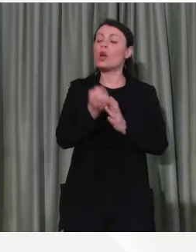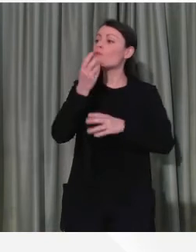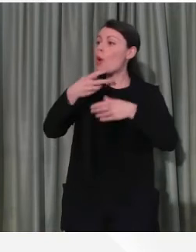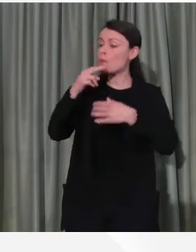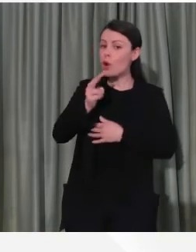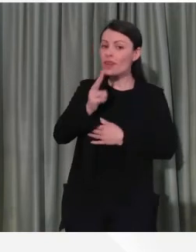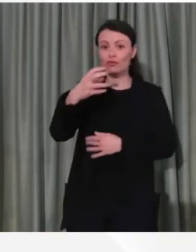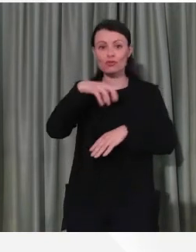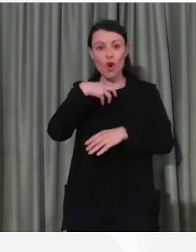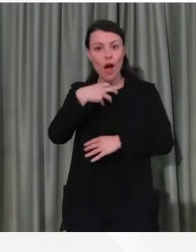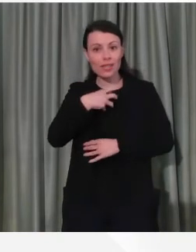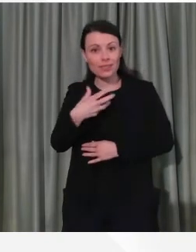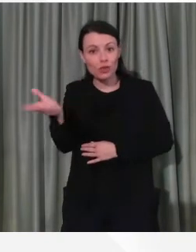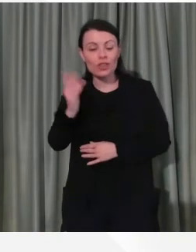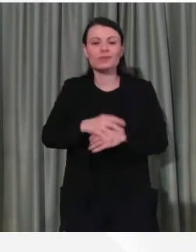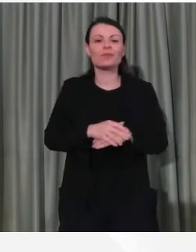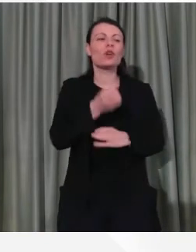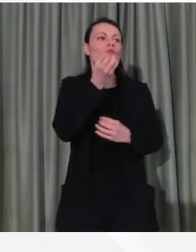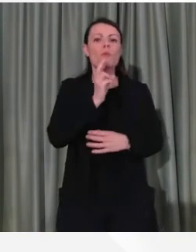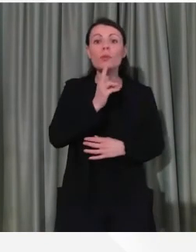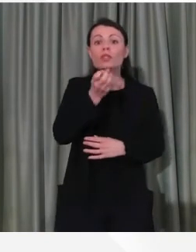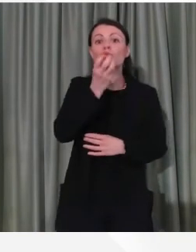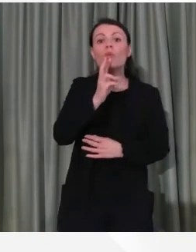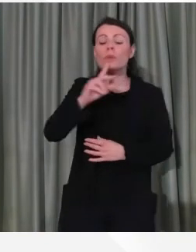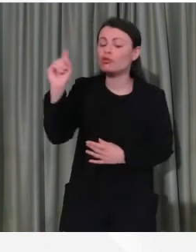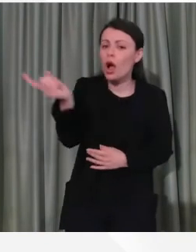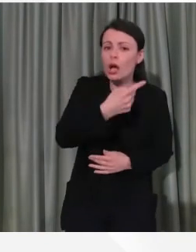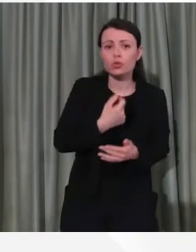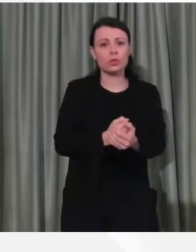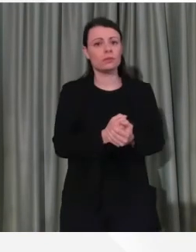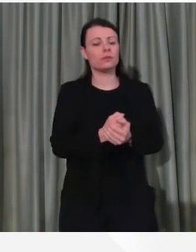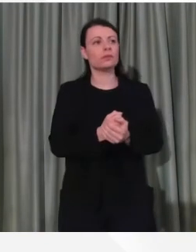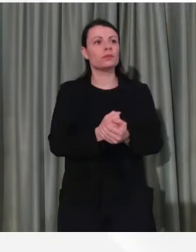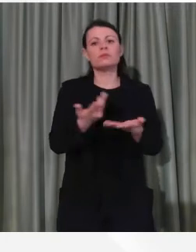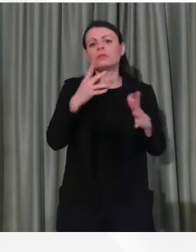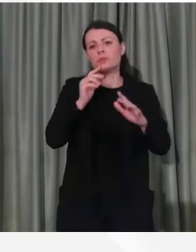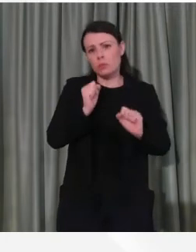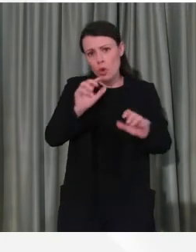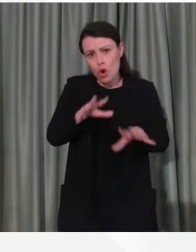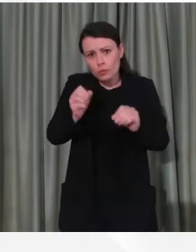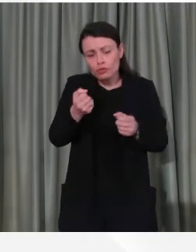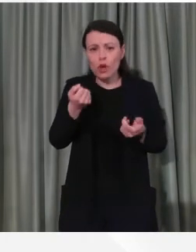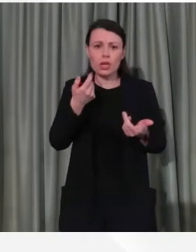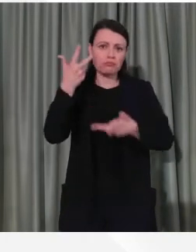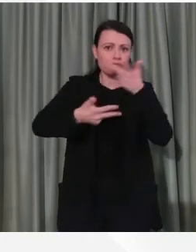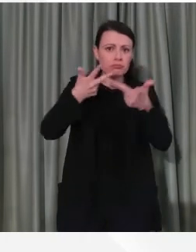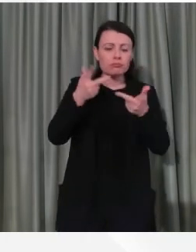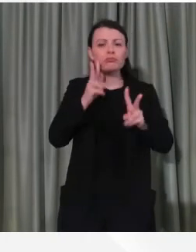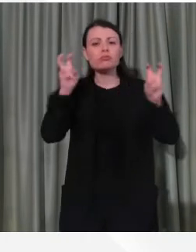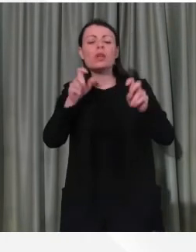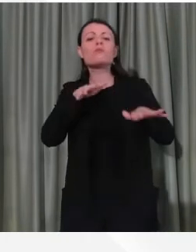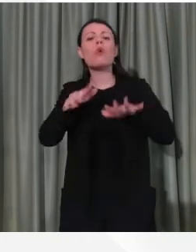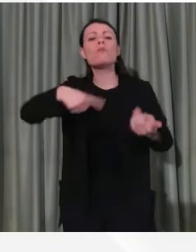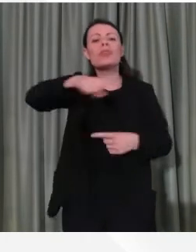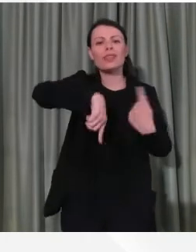pomeriggio a tutti. Intanto possiamo parlare della mobilità Pier. Allora noi abbiamo